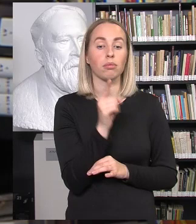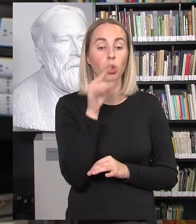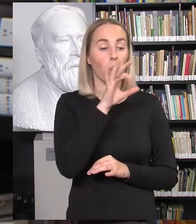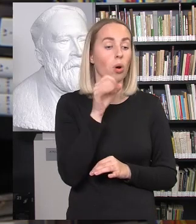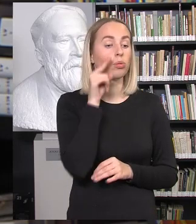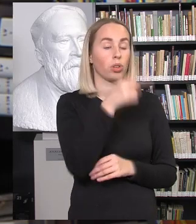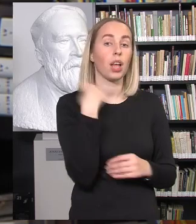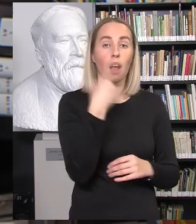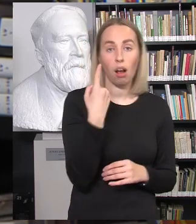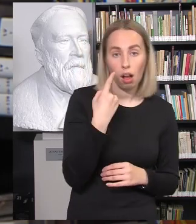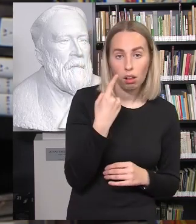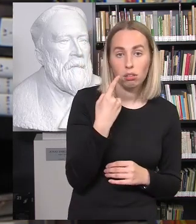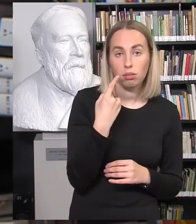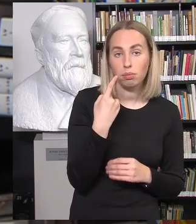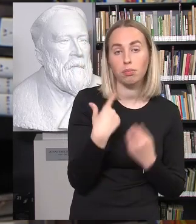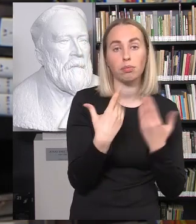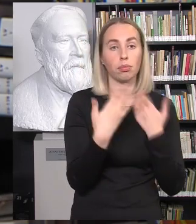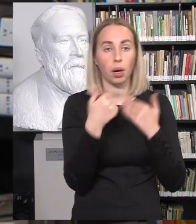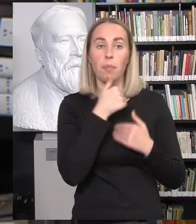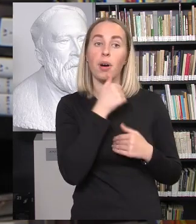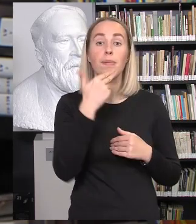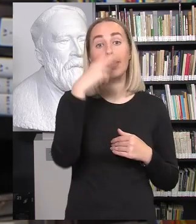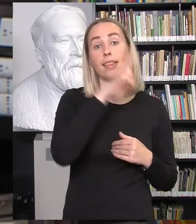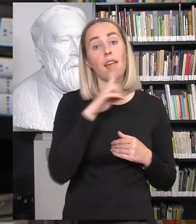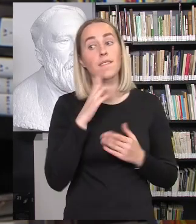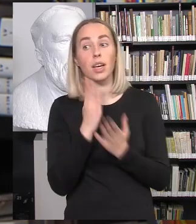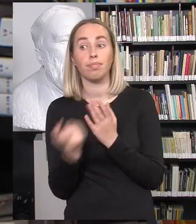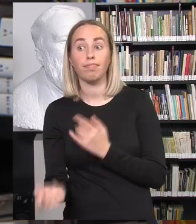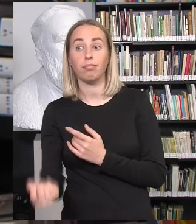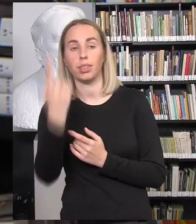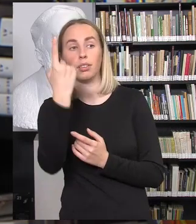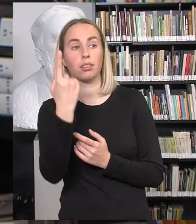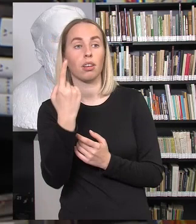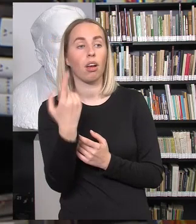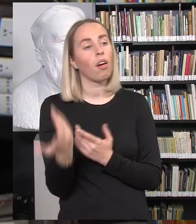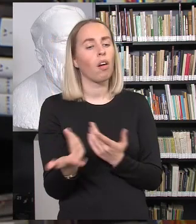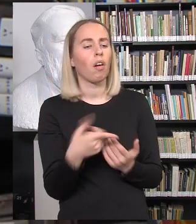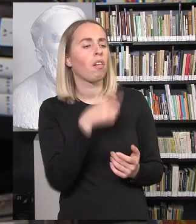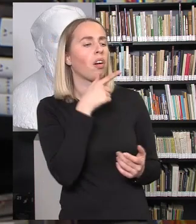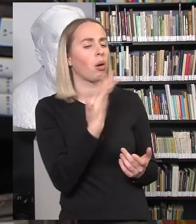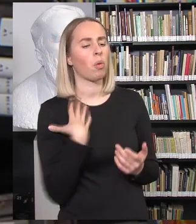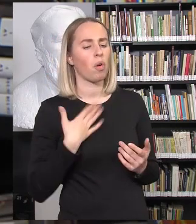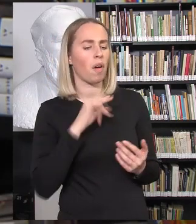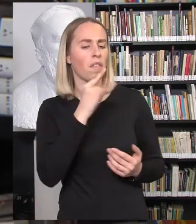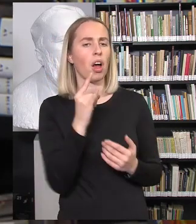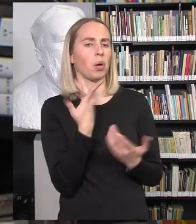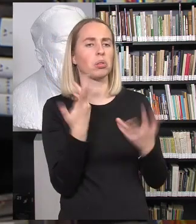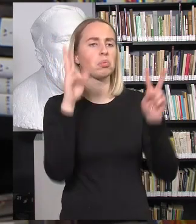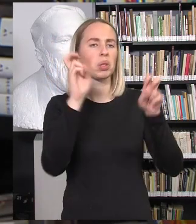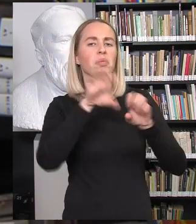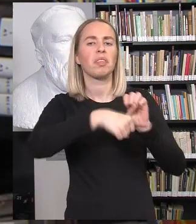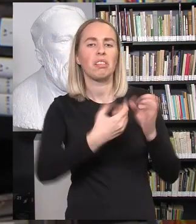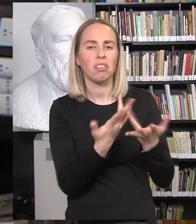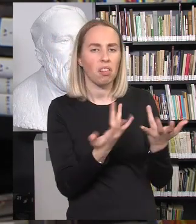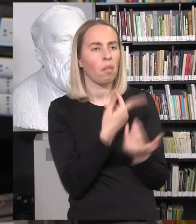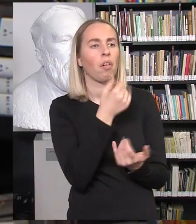kalbėti, atsiranda, pavyzdžiui, kažkokių tėvelių, kurie pradeda kelt pretenzijas, kodėl jis tvirkina čia mūsų vaikus per pamokas, ką jūs